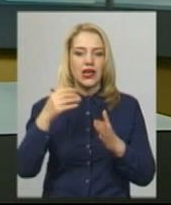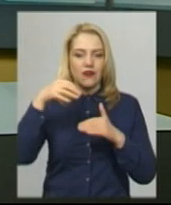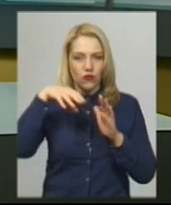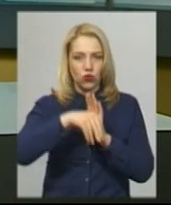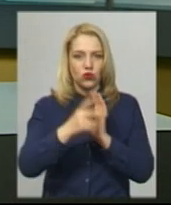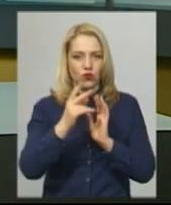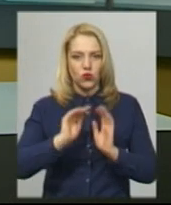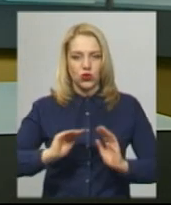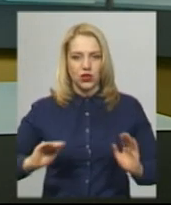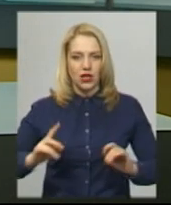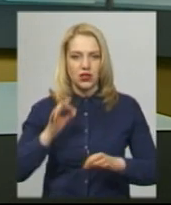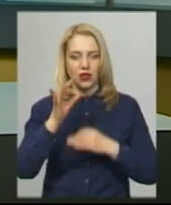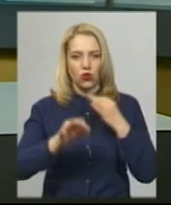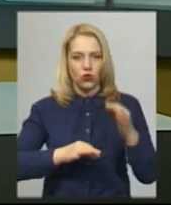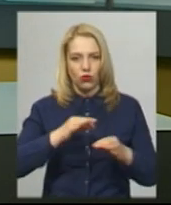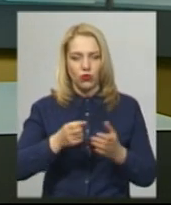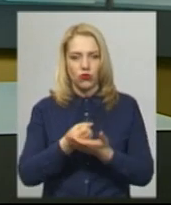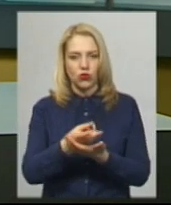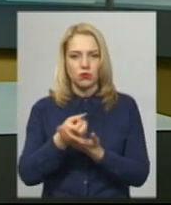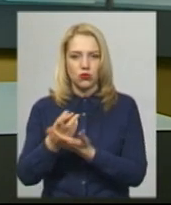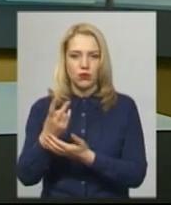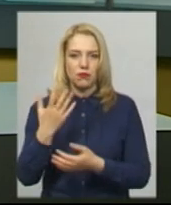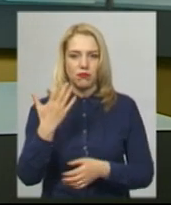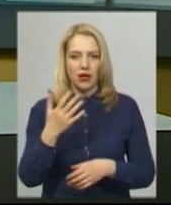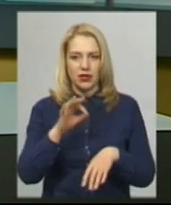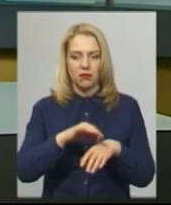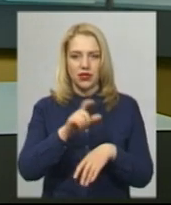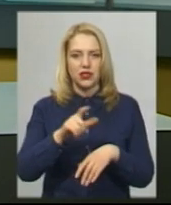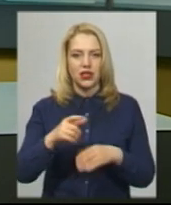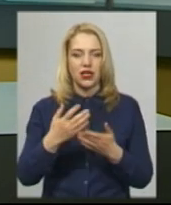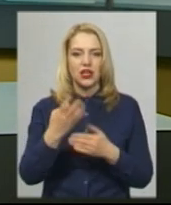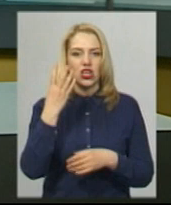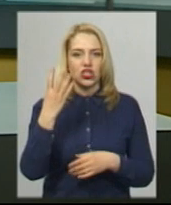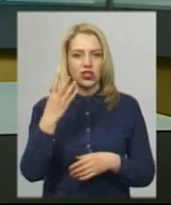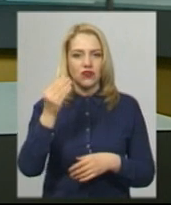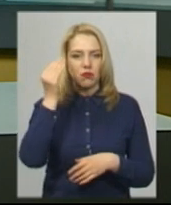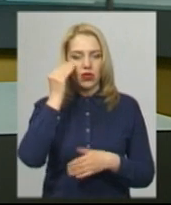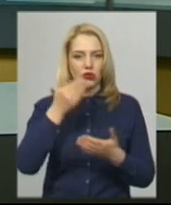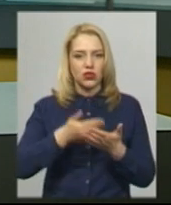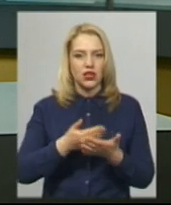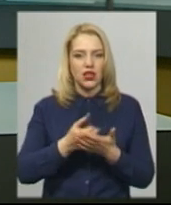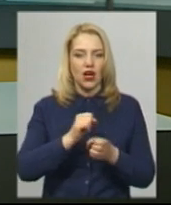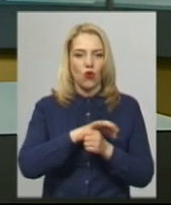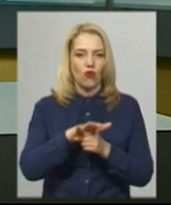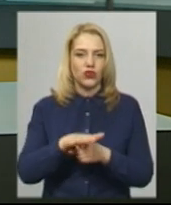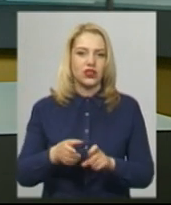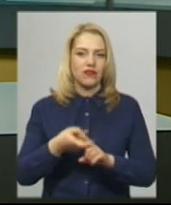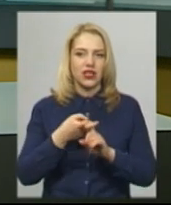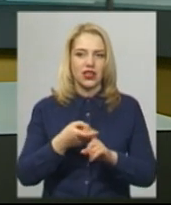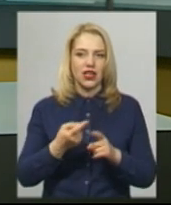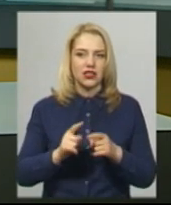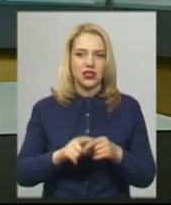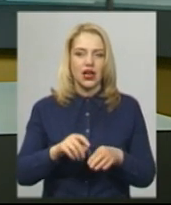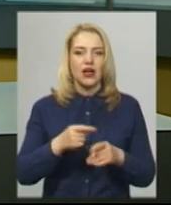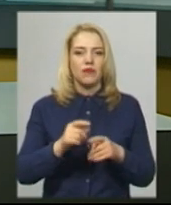За добу госпіталізовано 5 пацієнтів, з них четверо з підозрою на COVID-19, хворих із пневмоніями у інфекційній